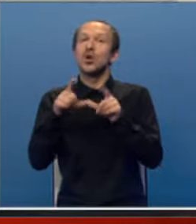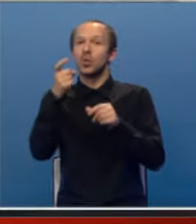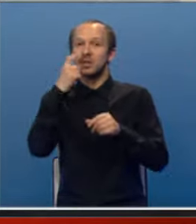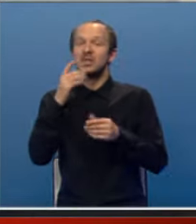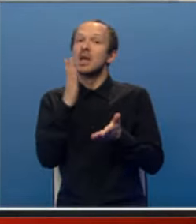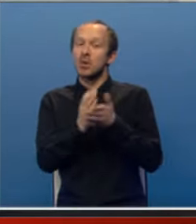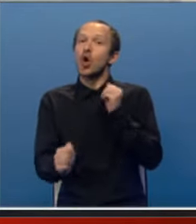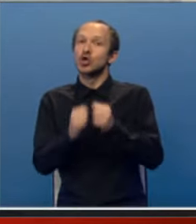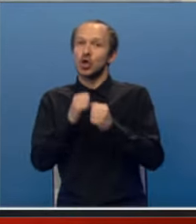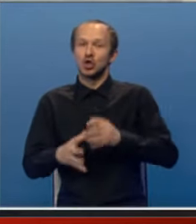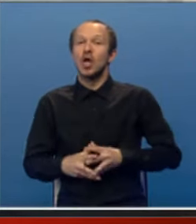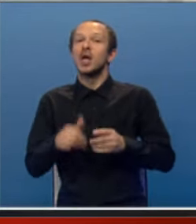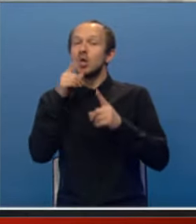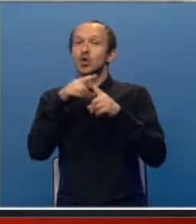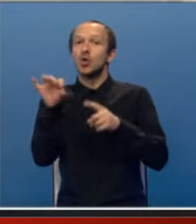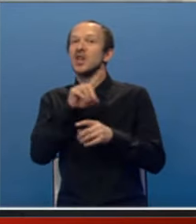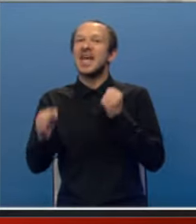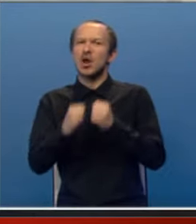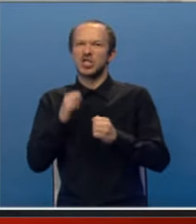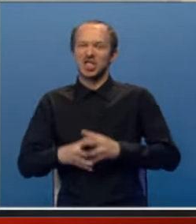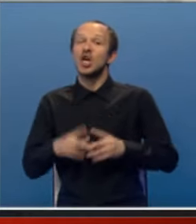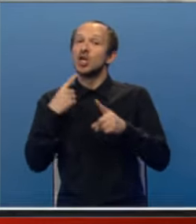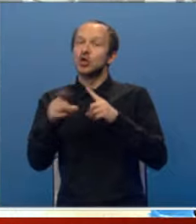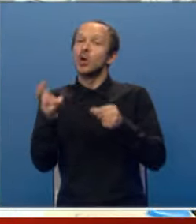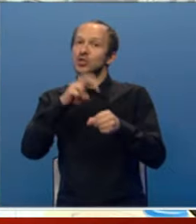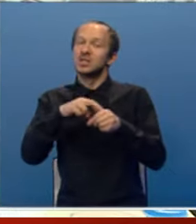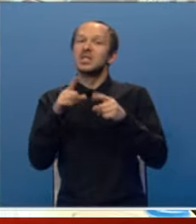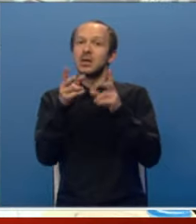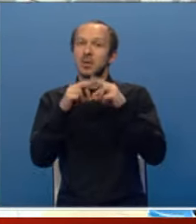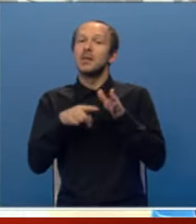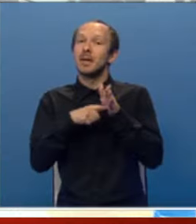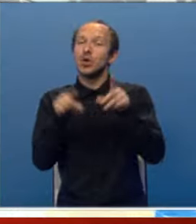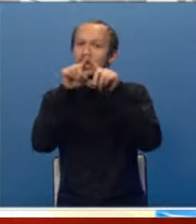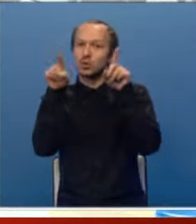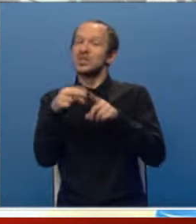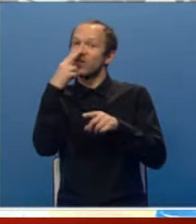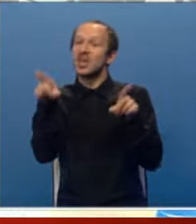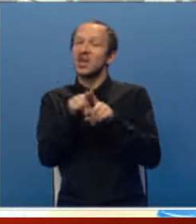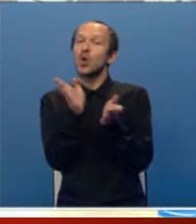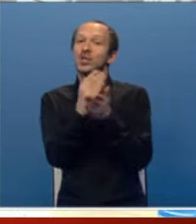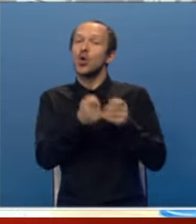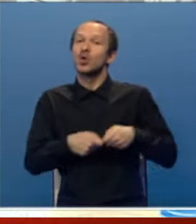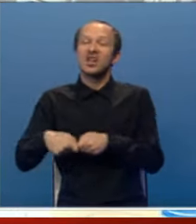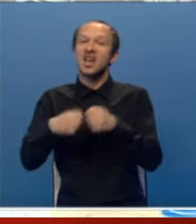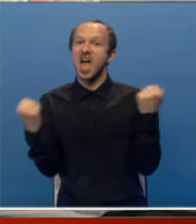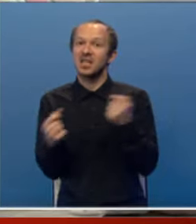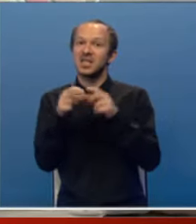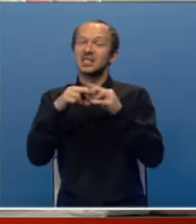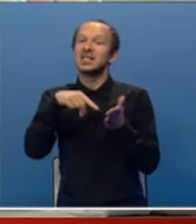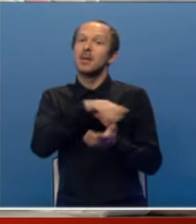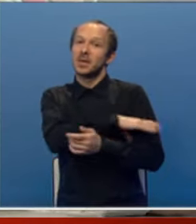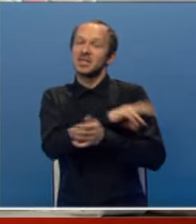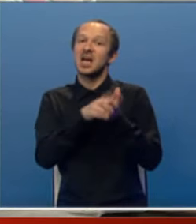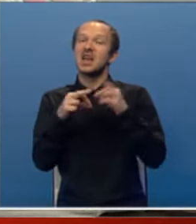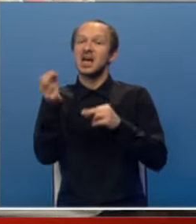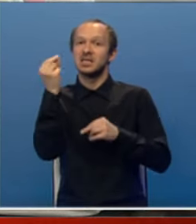Srebrenici bilo zločina, ali da to nije genocid. Stoga učesnici tribine prijedlog rezolucije vide kao dio koordinirane akcije s ciljem pritiska